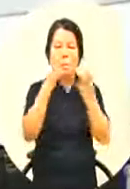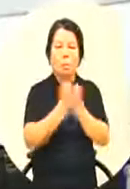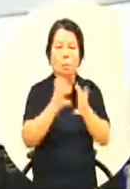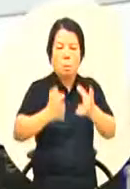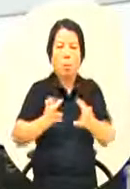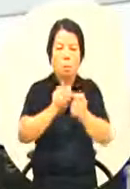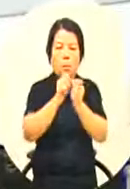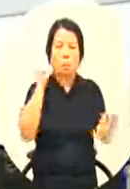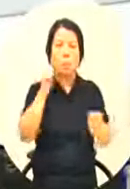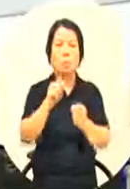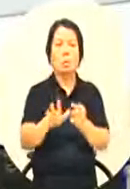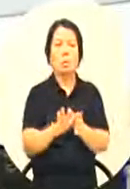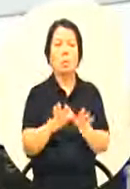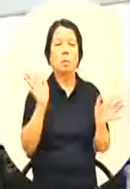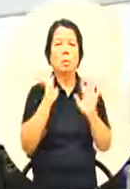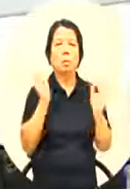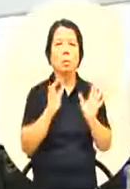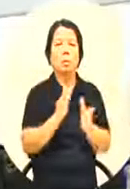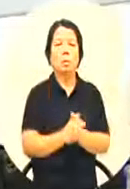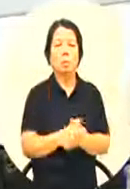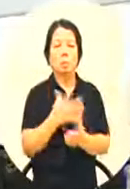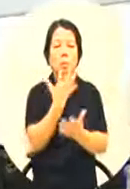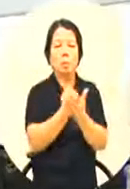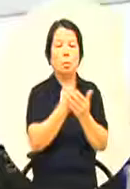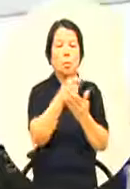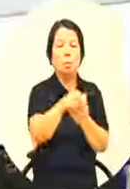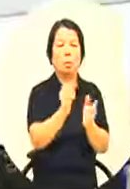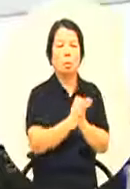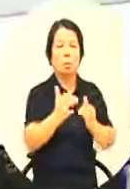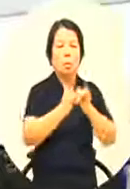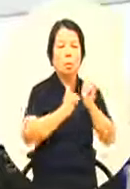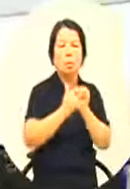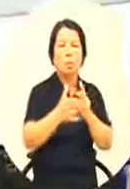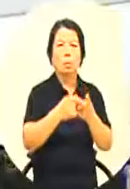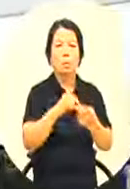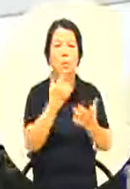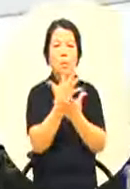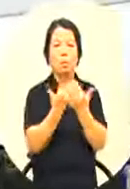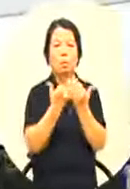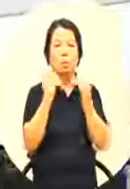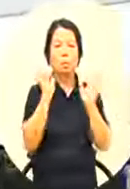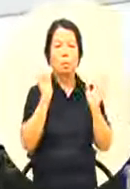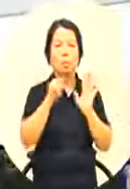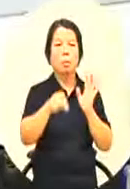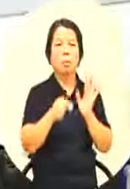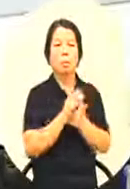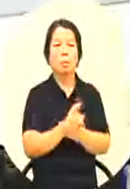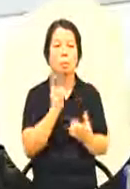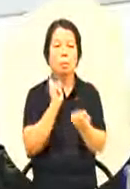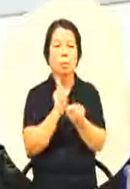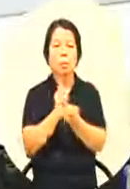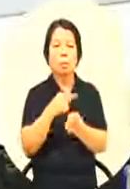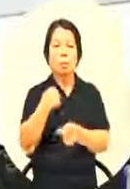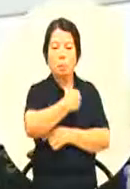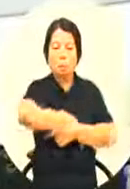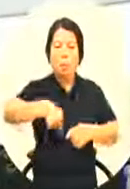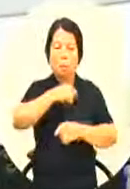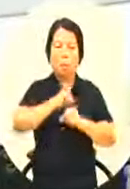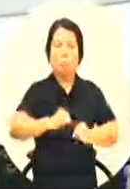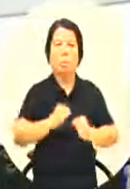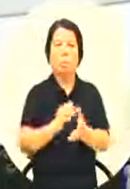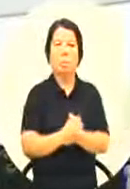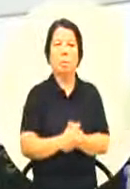这些小朋友呢我们留在这边的居民还有我们的小朋友呢对我们的健康